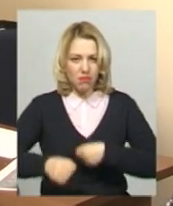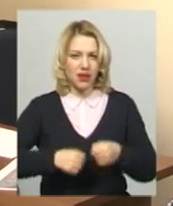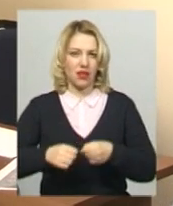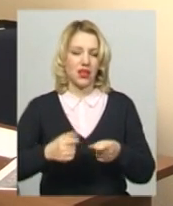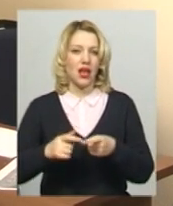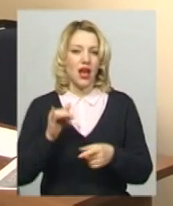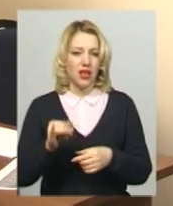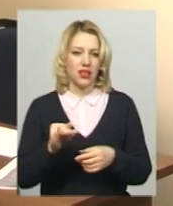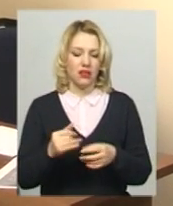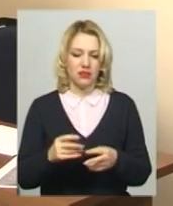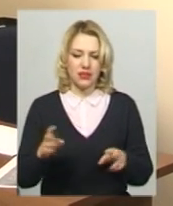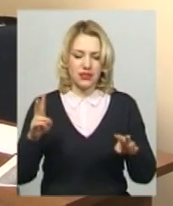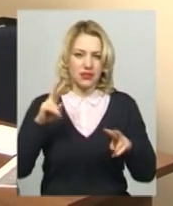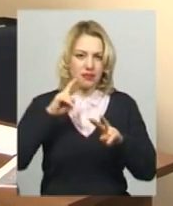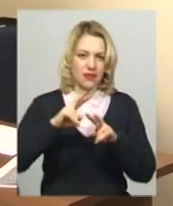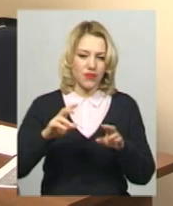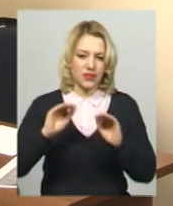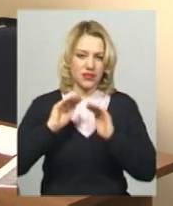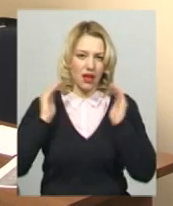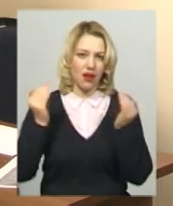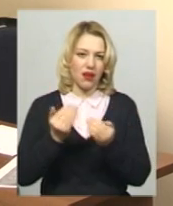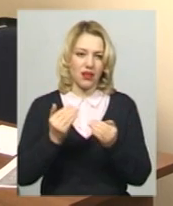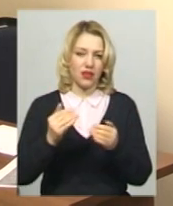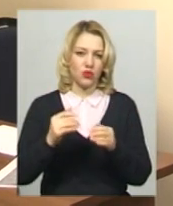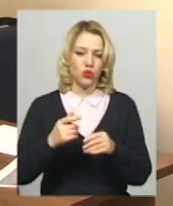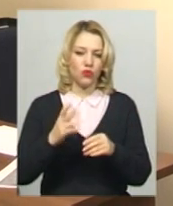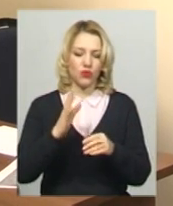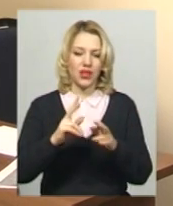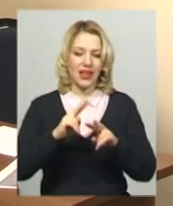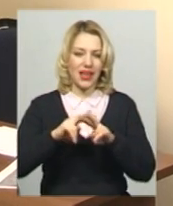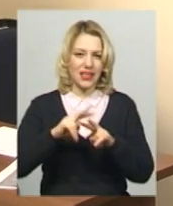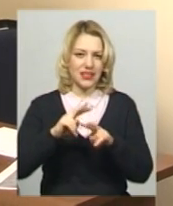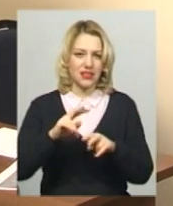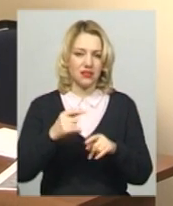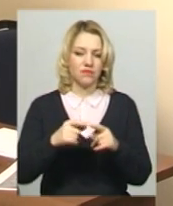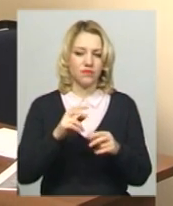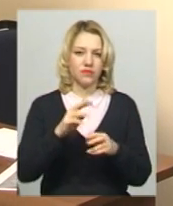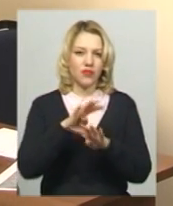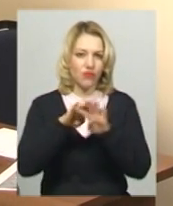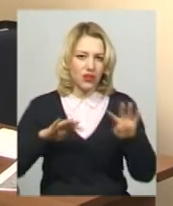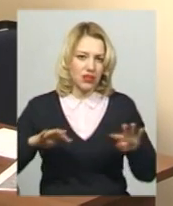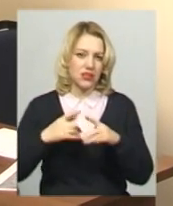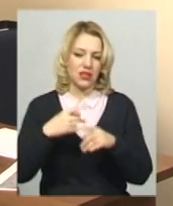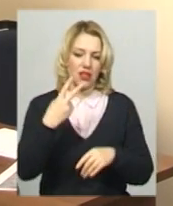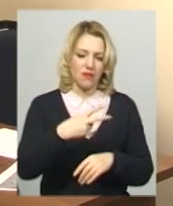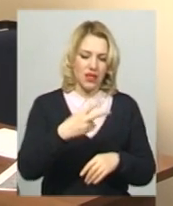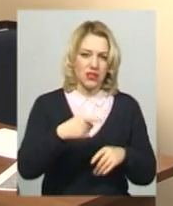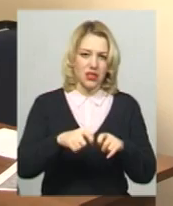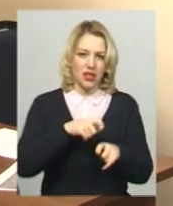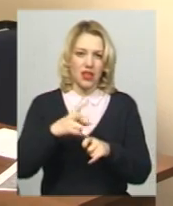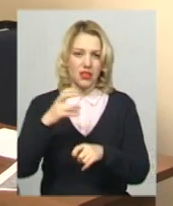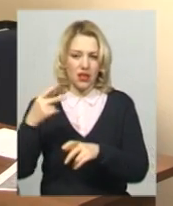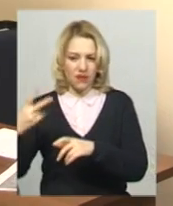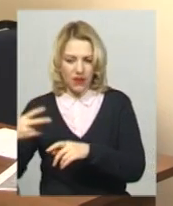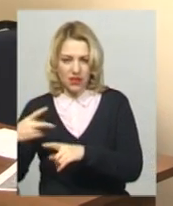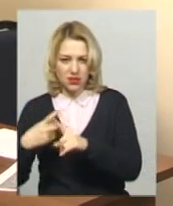'я, закрити в клітці 20 на 20, це знущання, а не допомога. Тому я вважаю, що